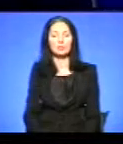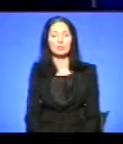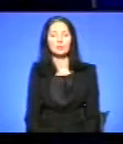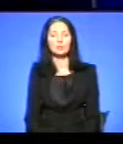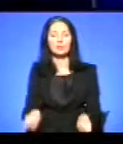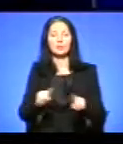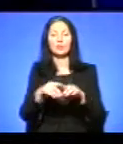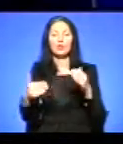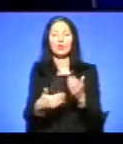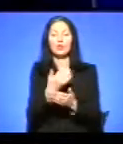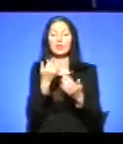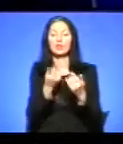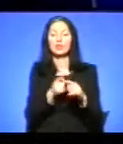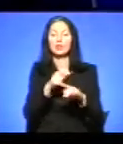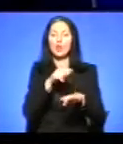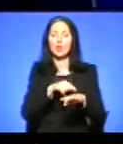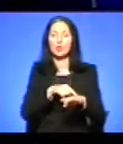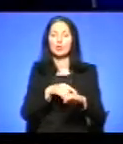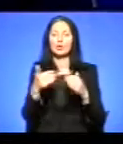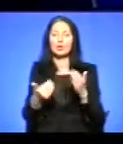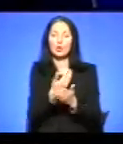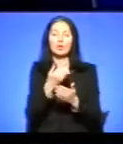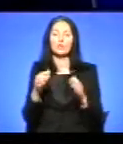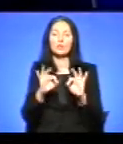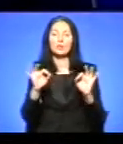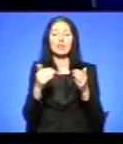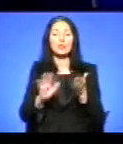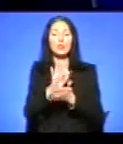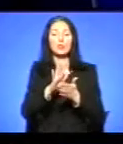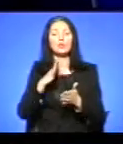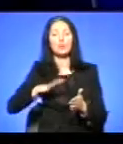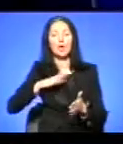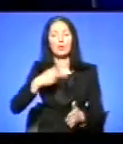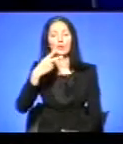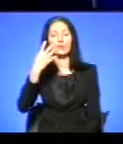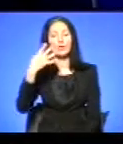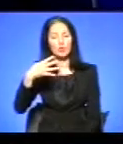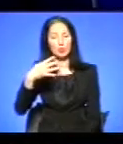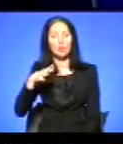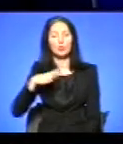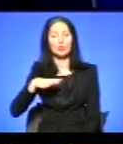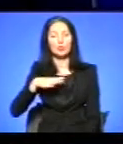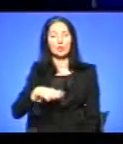Такі новини на цю годину з оновленим інформаційним випуском. Чекатиму вас тут о 20.40. Дочекайтеся.